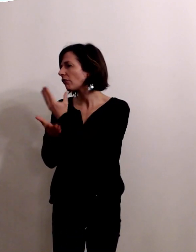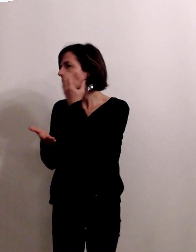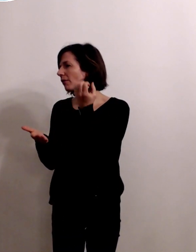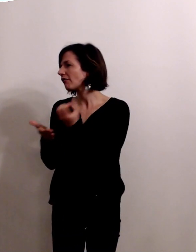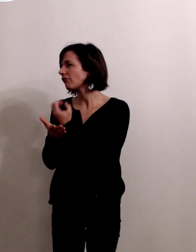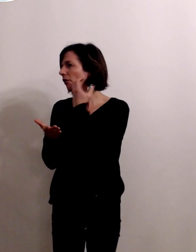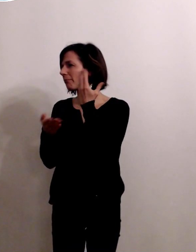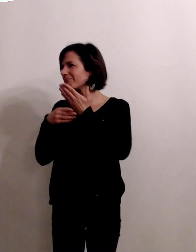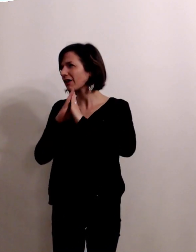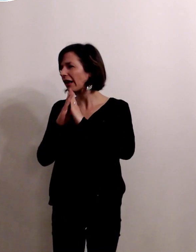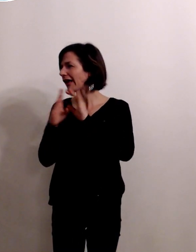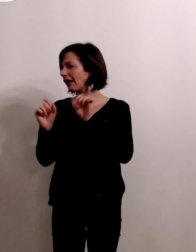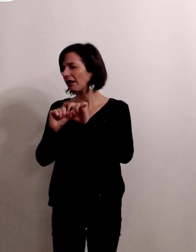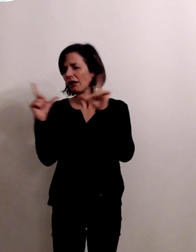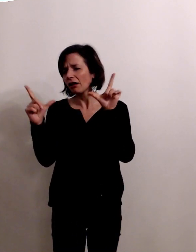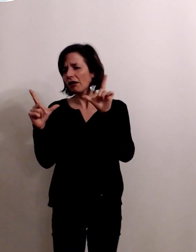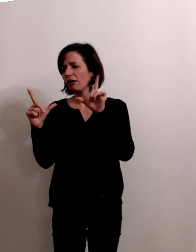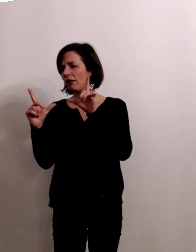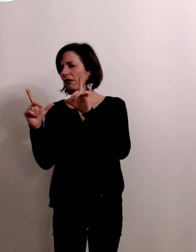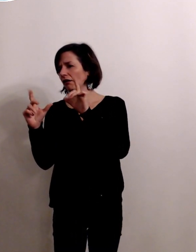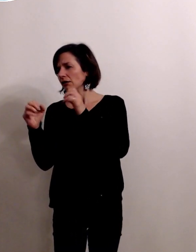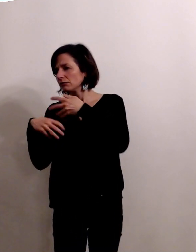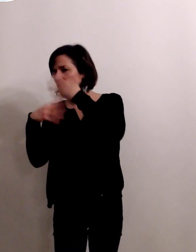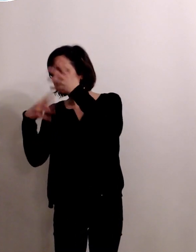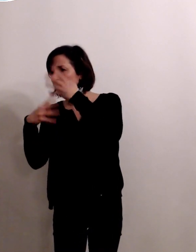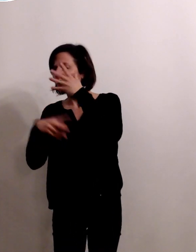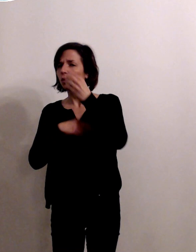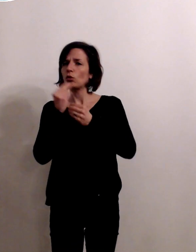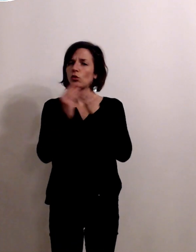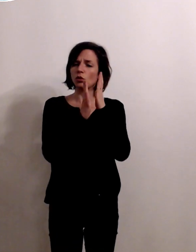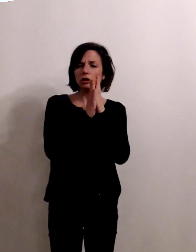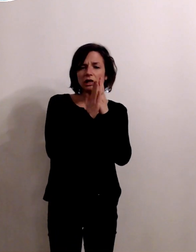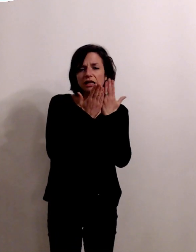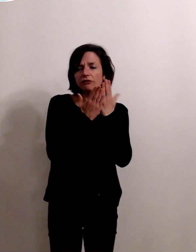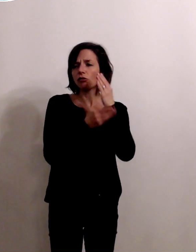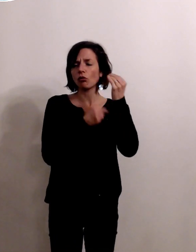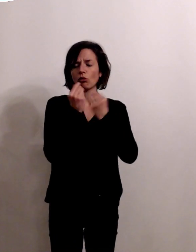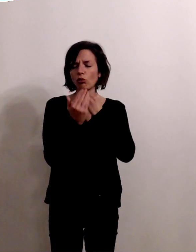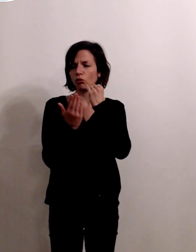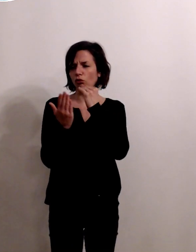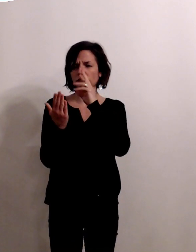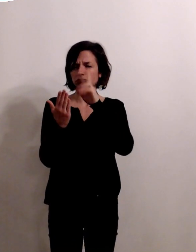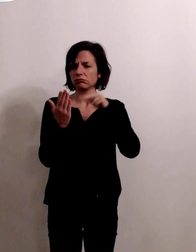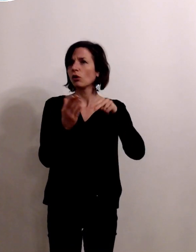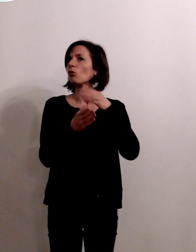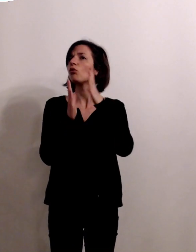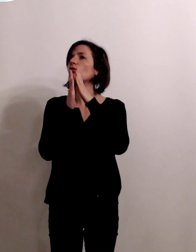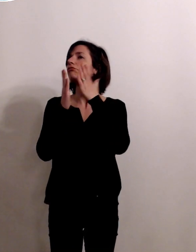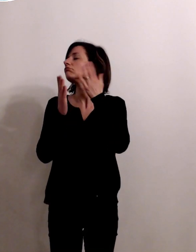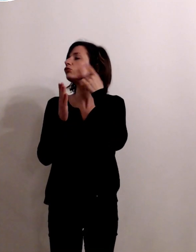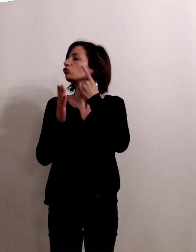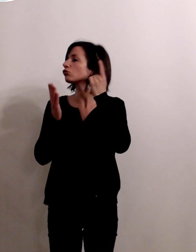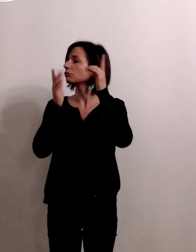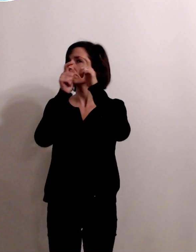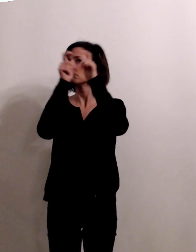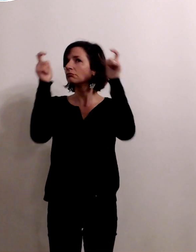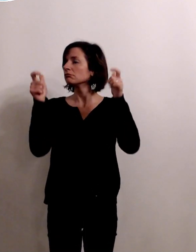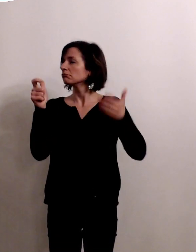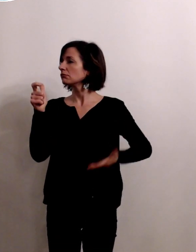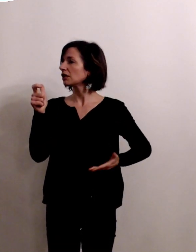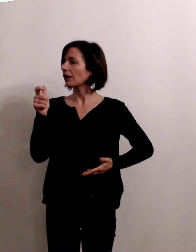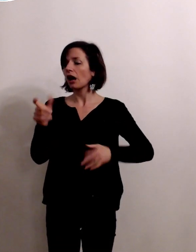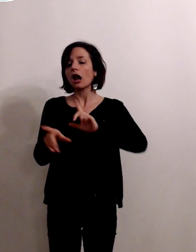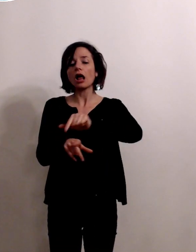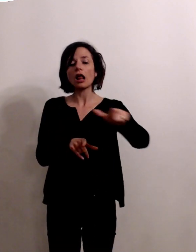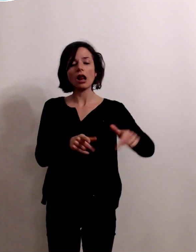voilà vous allez trouver et dans les livres et sur le net et dans tous les flyers dans les maternités enfin je